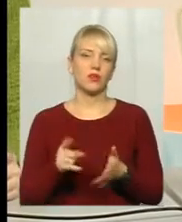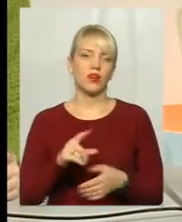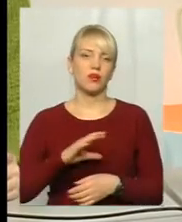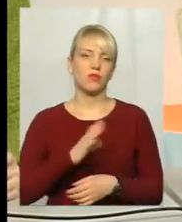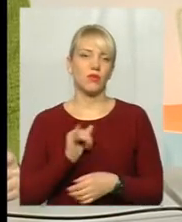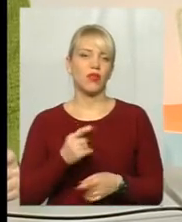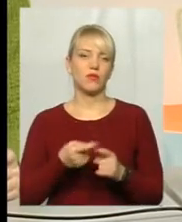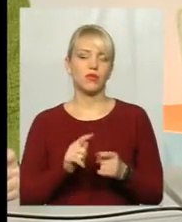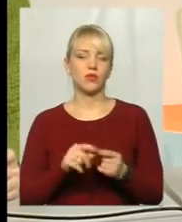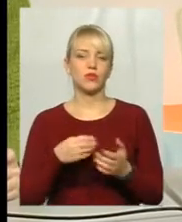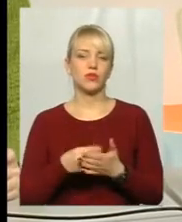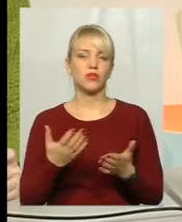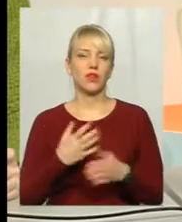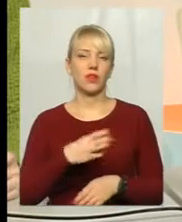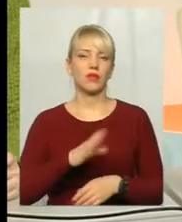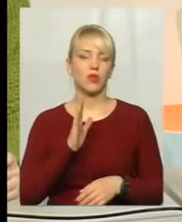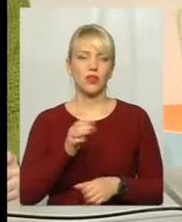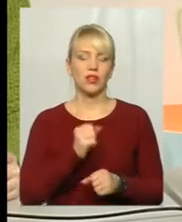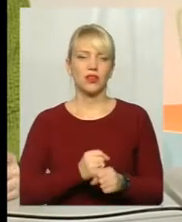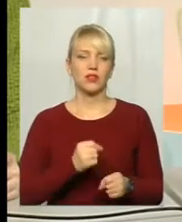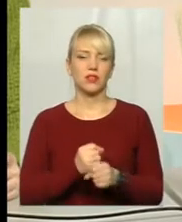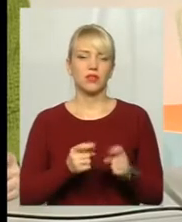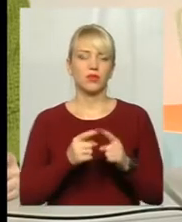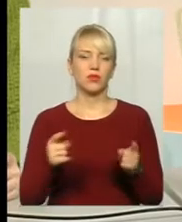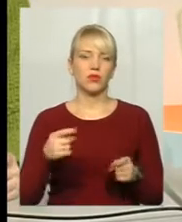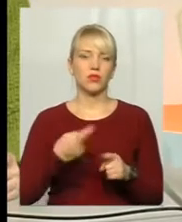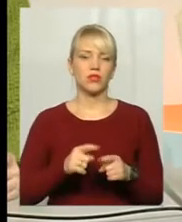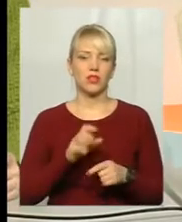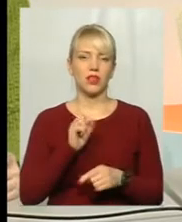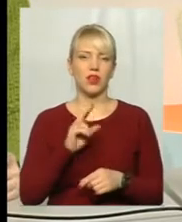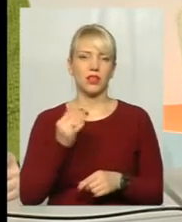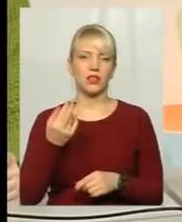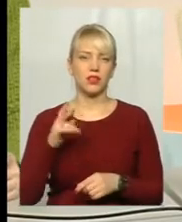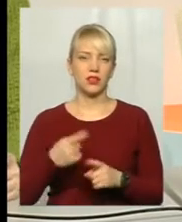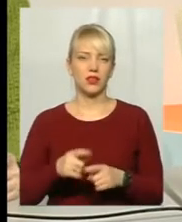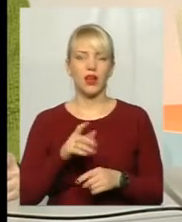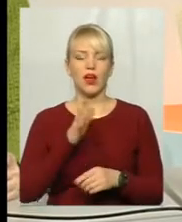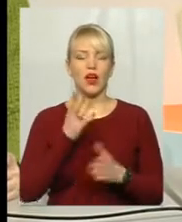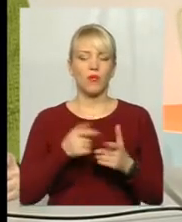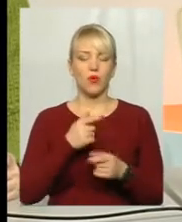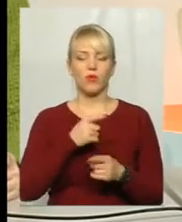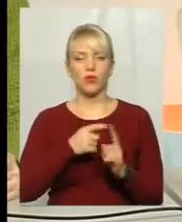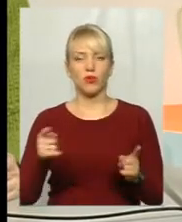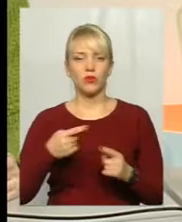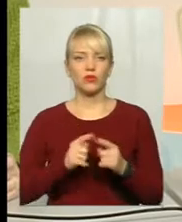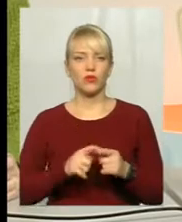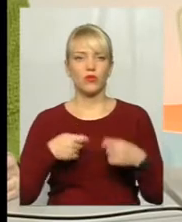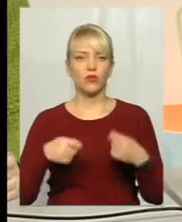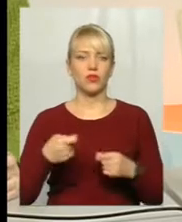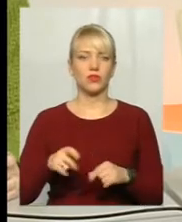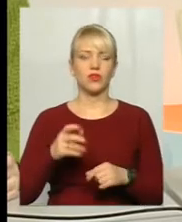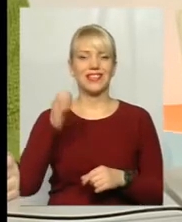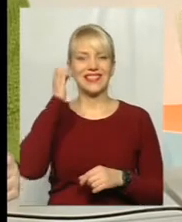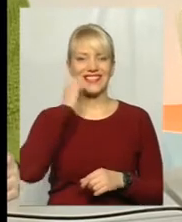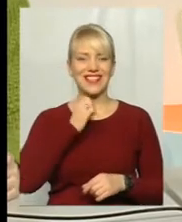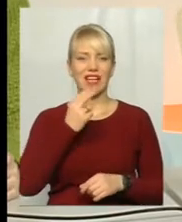і про ту ціну, яка буде діяти протягом цієї акції або протягом цього розпродажу, цієї знижки. Тобто, стара